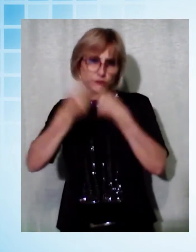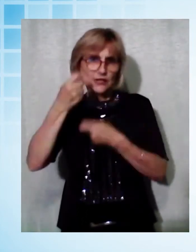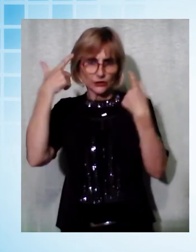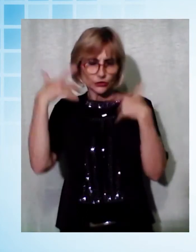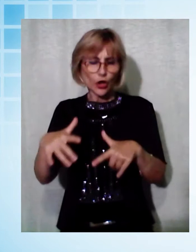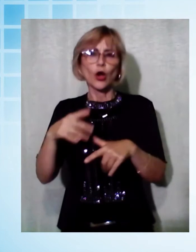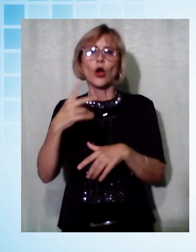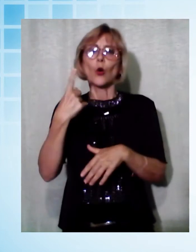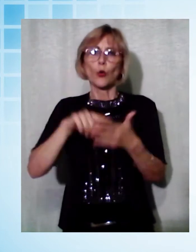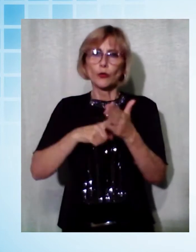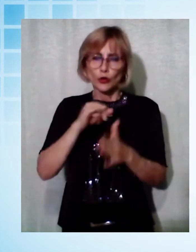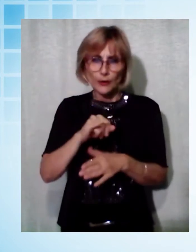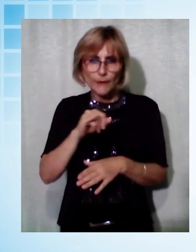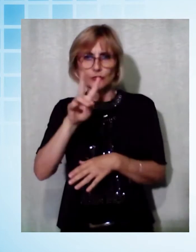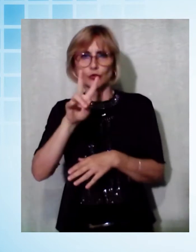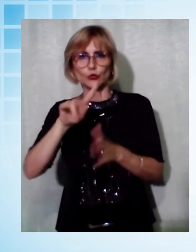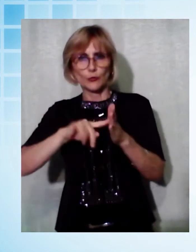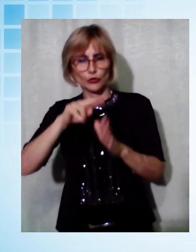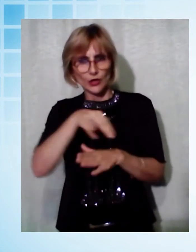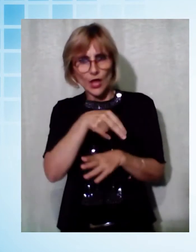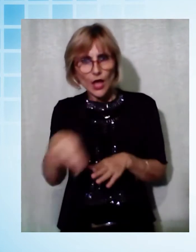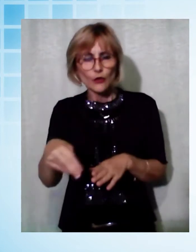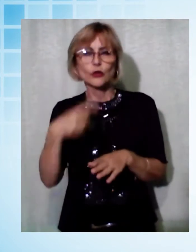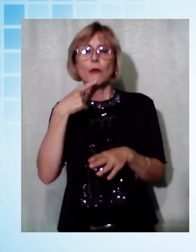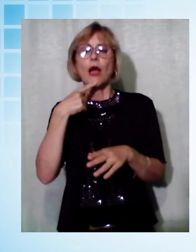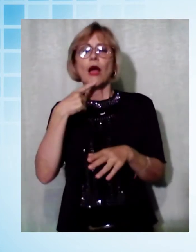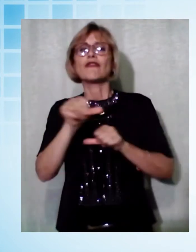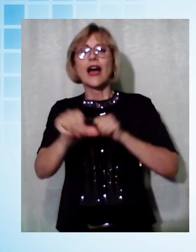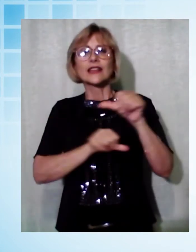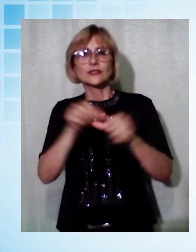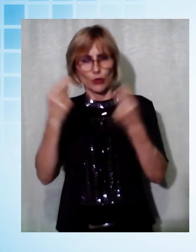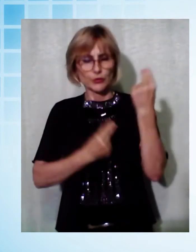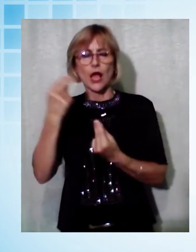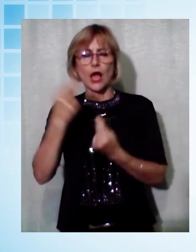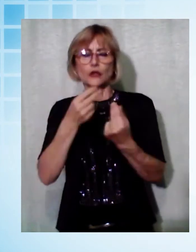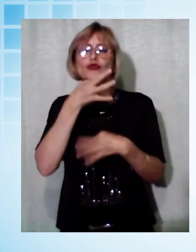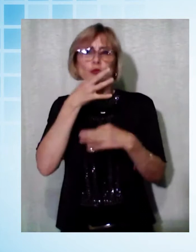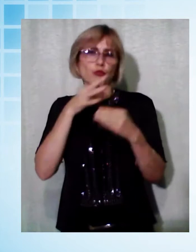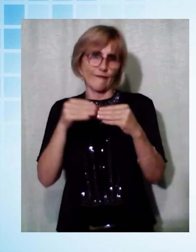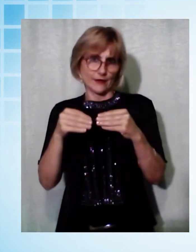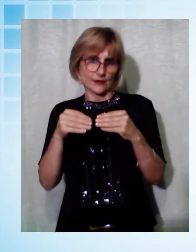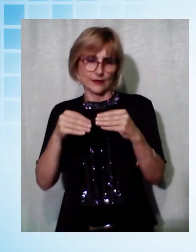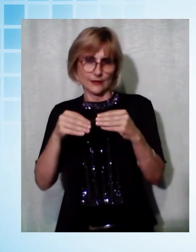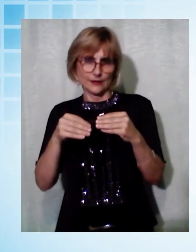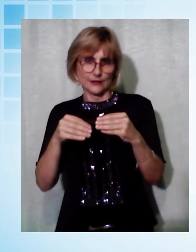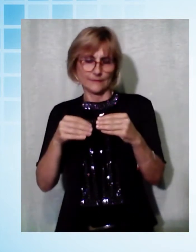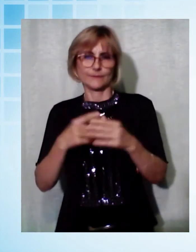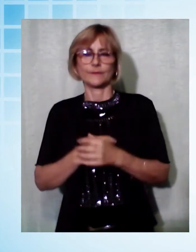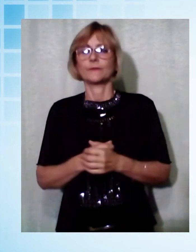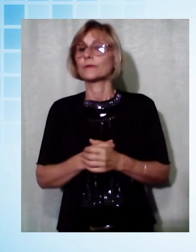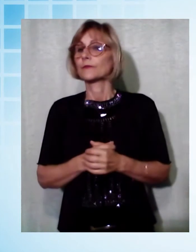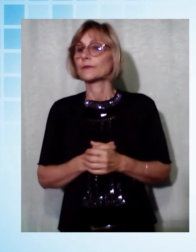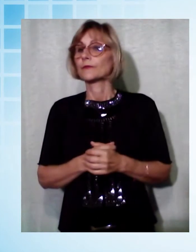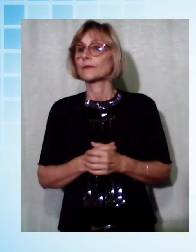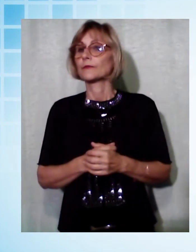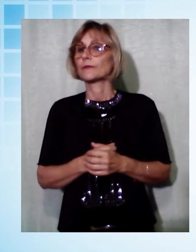bilancio e inserirla, perché è un arricchimento e un patrimonio per tutta la Toscana. Intanto slitta in avanti la consegna dei lavori